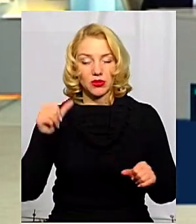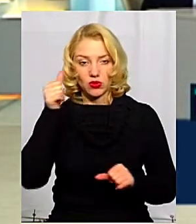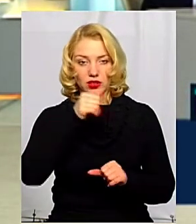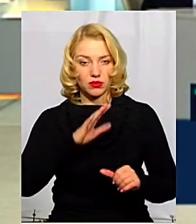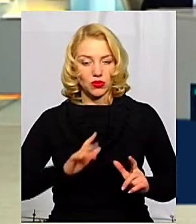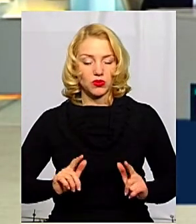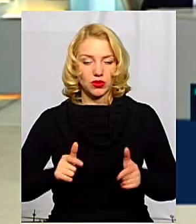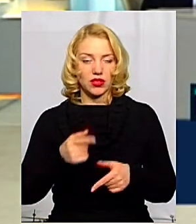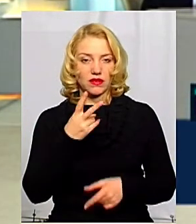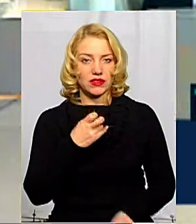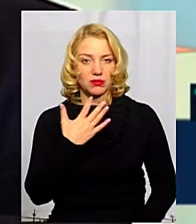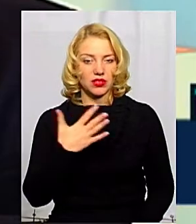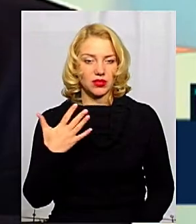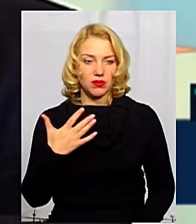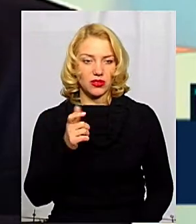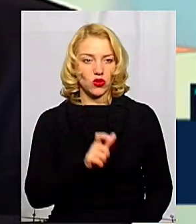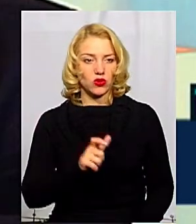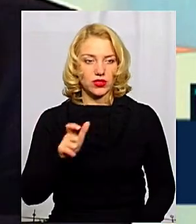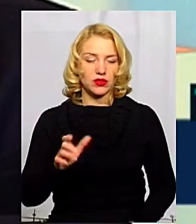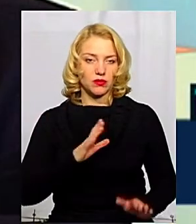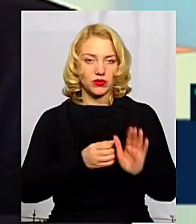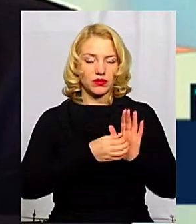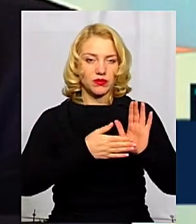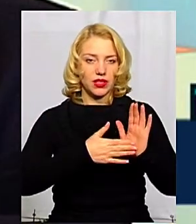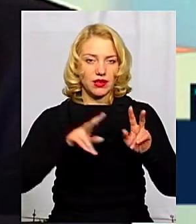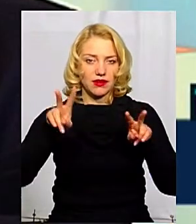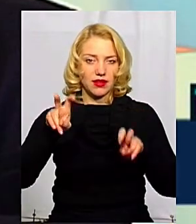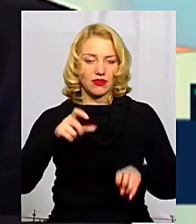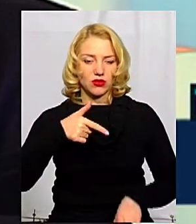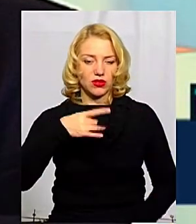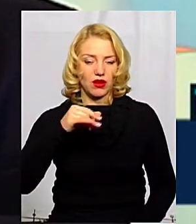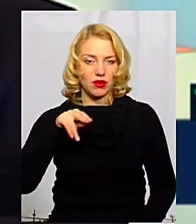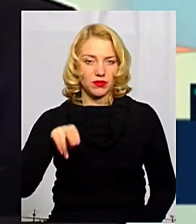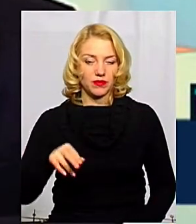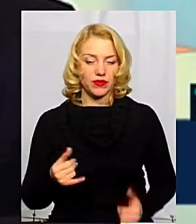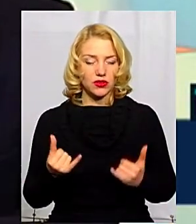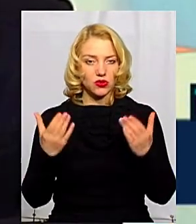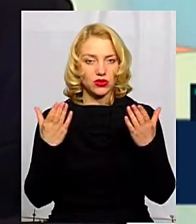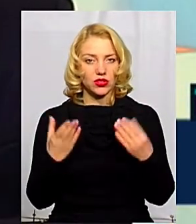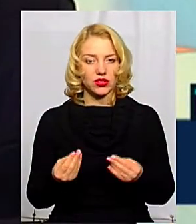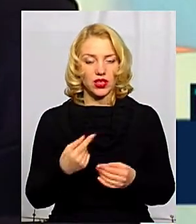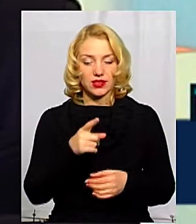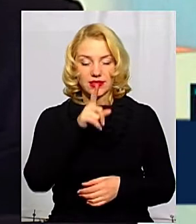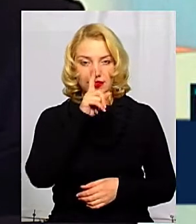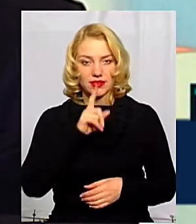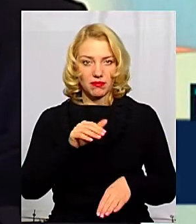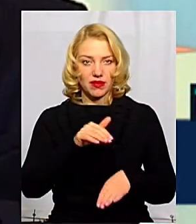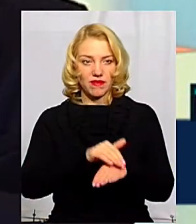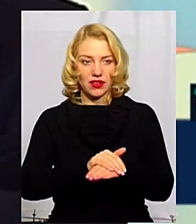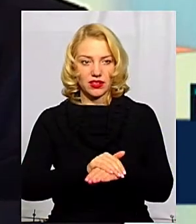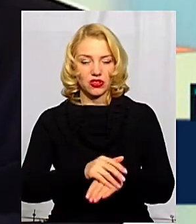255 осіб, було виставлено діагноз грип. А на сьогоднішній день у нас за місяць, фактично,